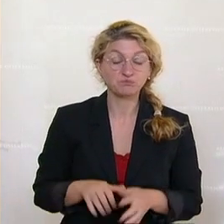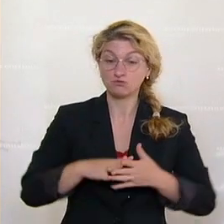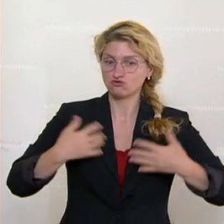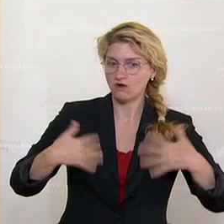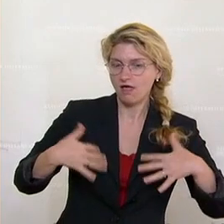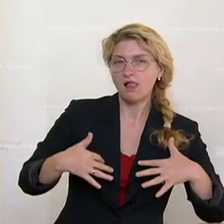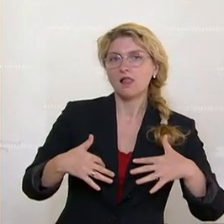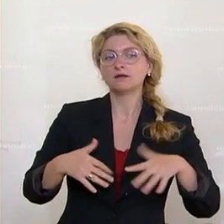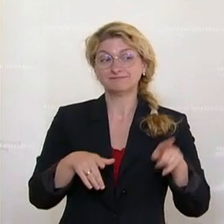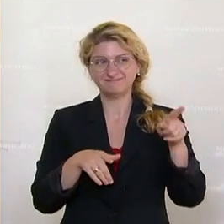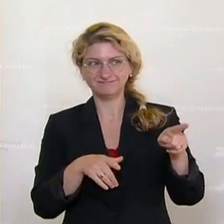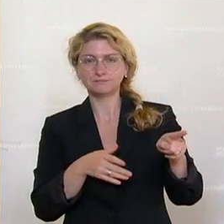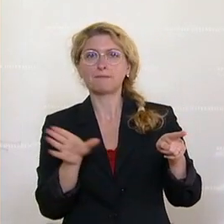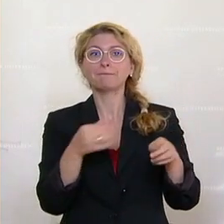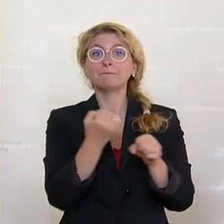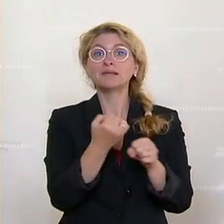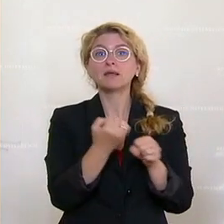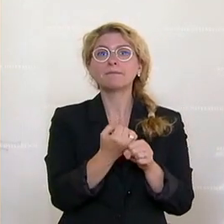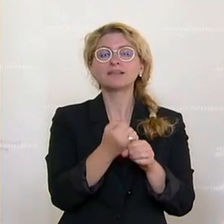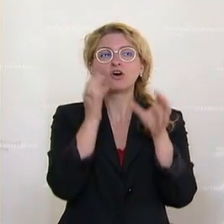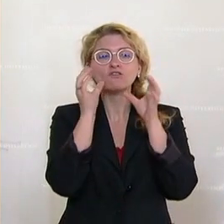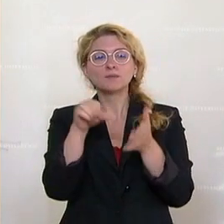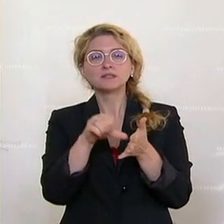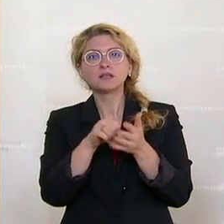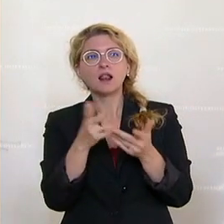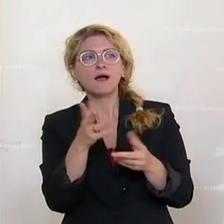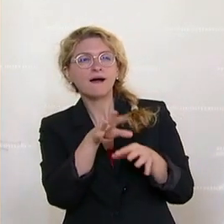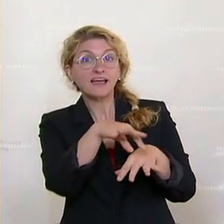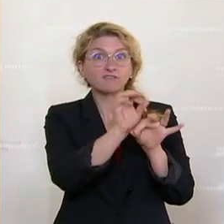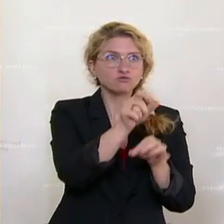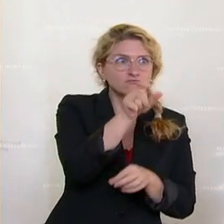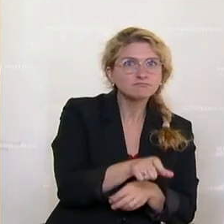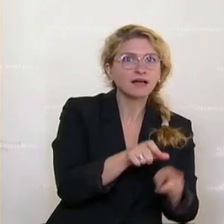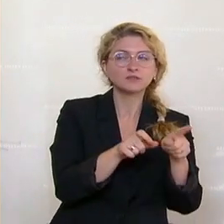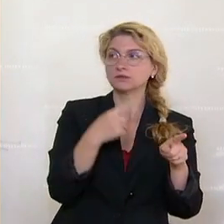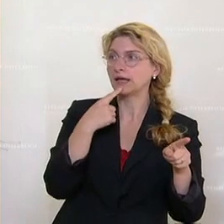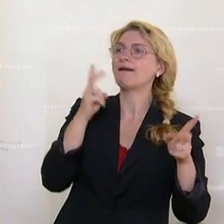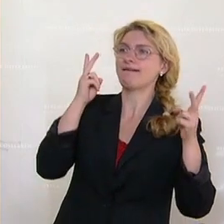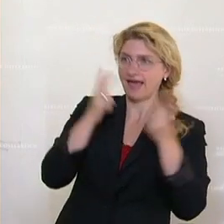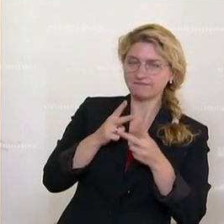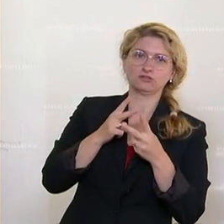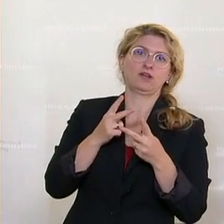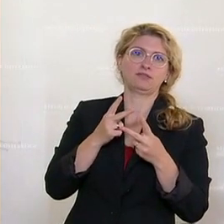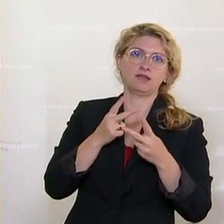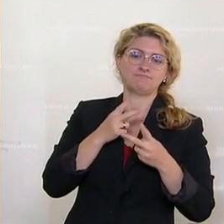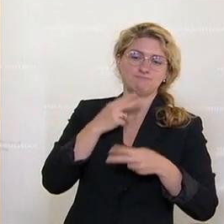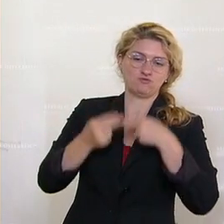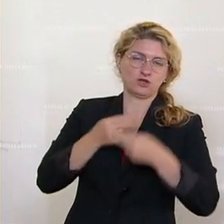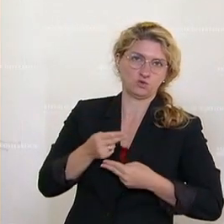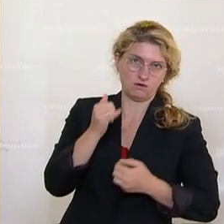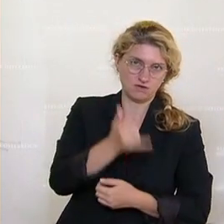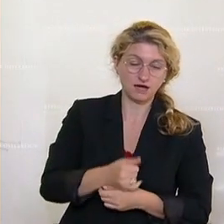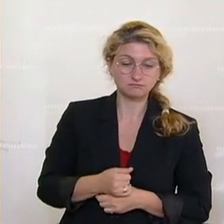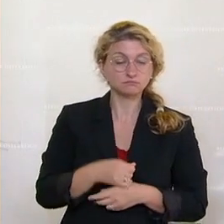der Mitarbeiter in der ÖVP-Zentrale lokalisiert und er stimmt der Nachschau zu. Was wird gesucht?